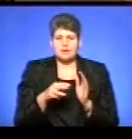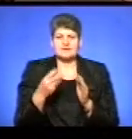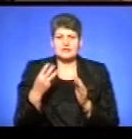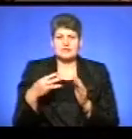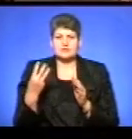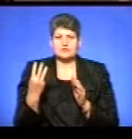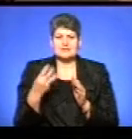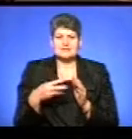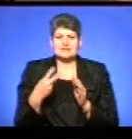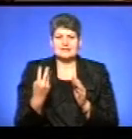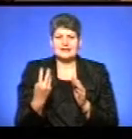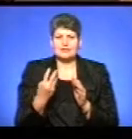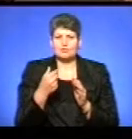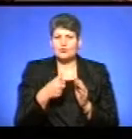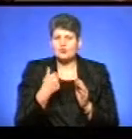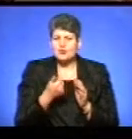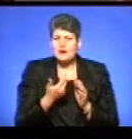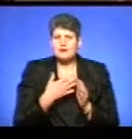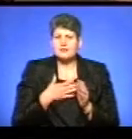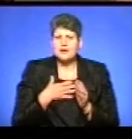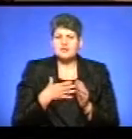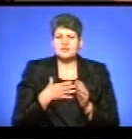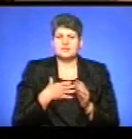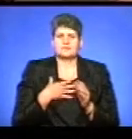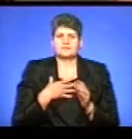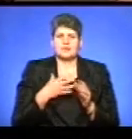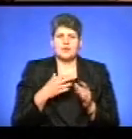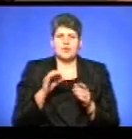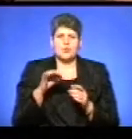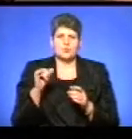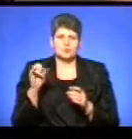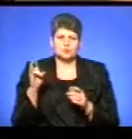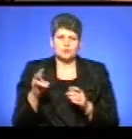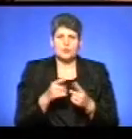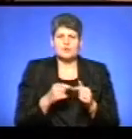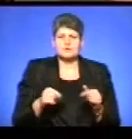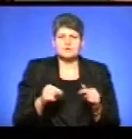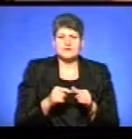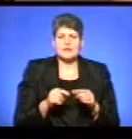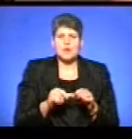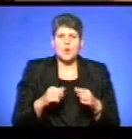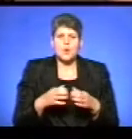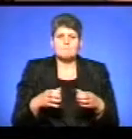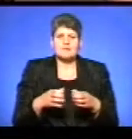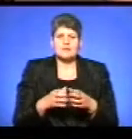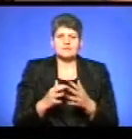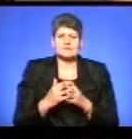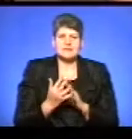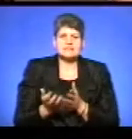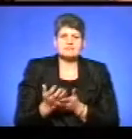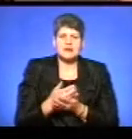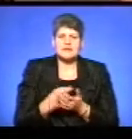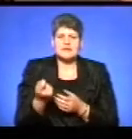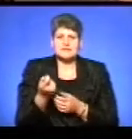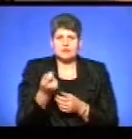-1933 році наша просвіта, наші оунивці організували комітети по селах, збирали зерно